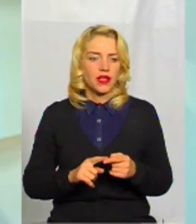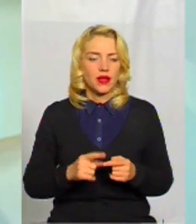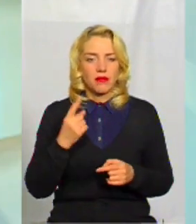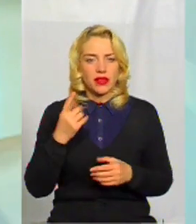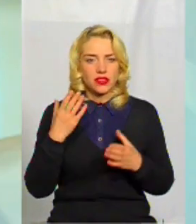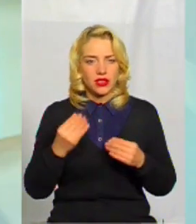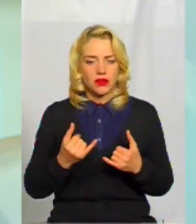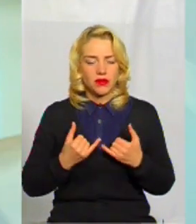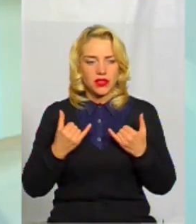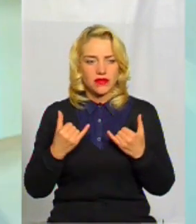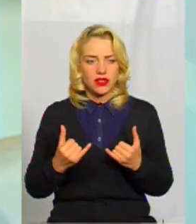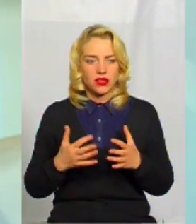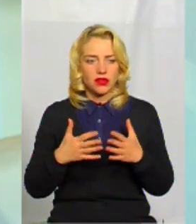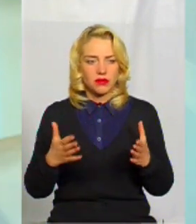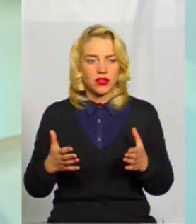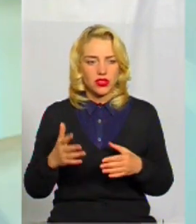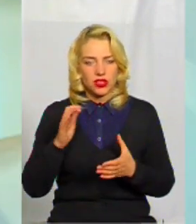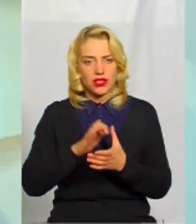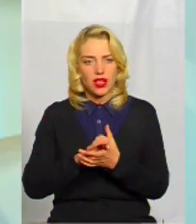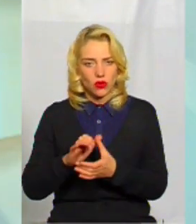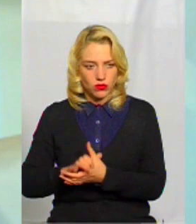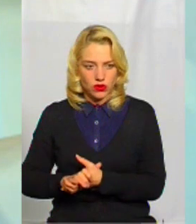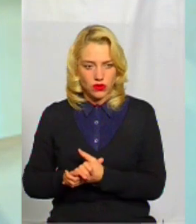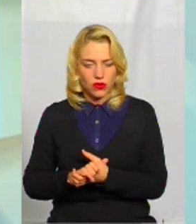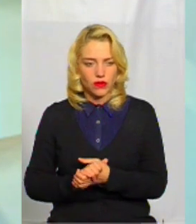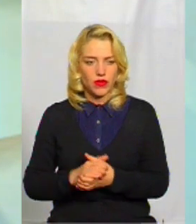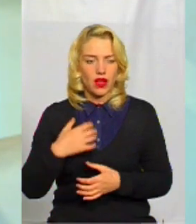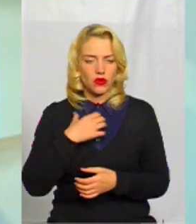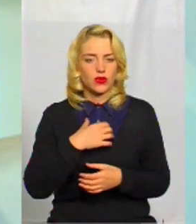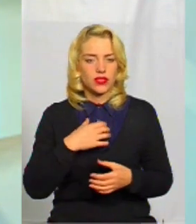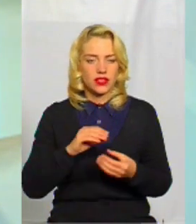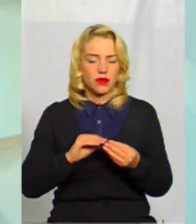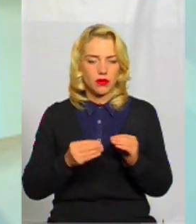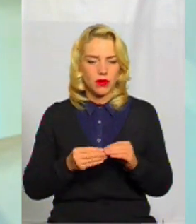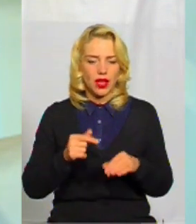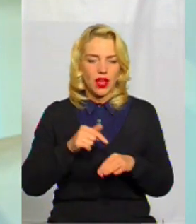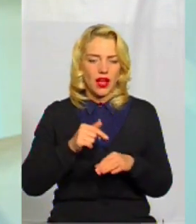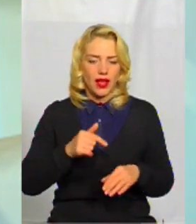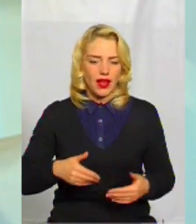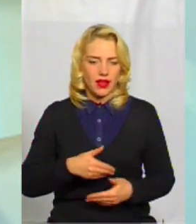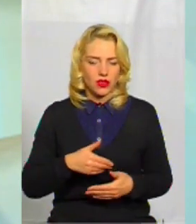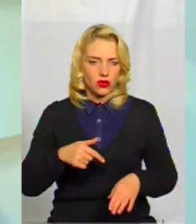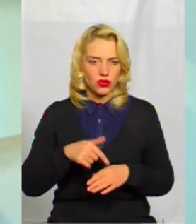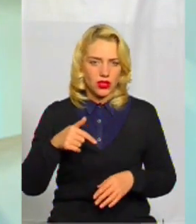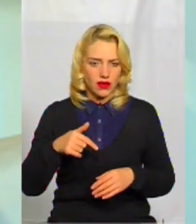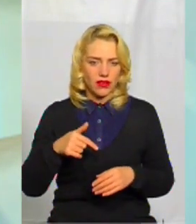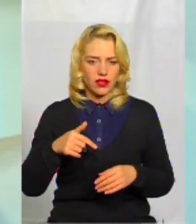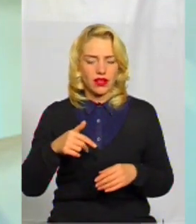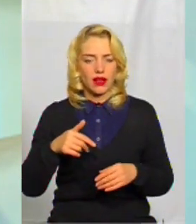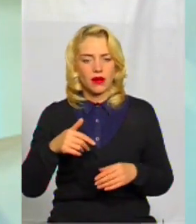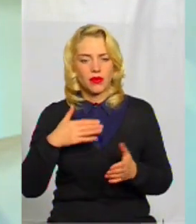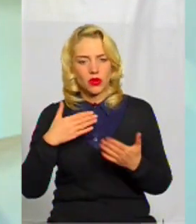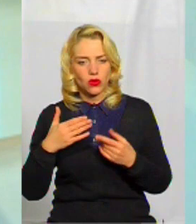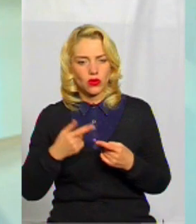тому, що перший день присвячений більше знайомству, актуалізації проблеми, гендерно чутливим підходом, що таке приховане в